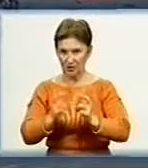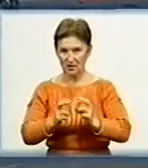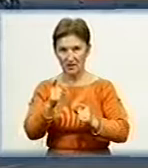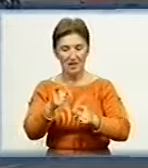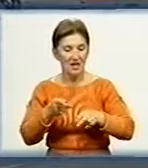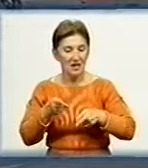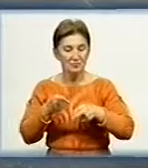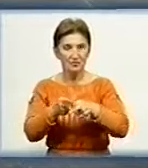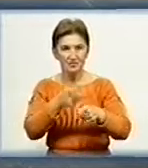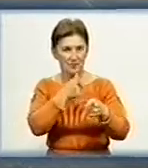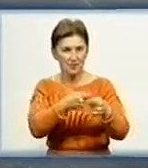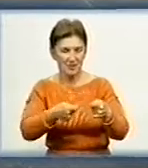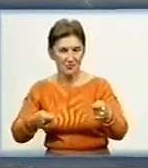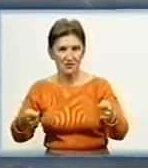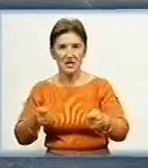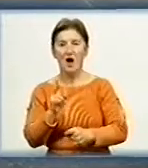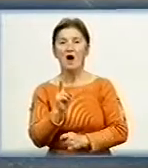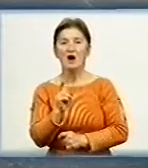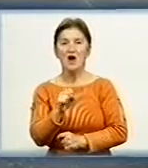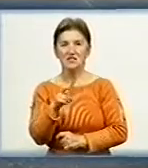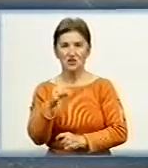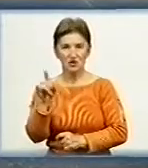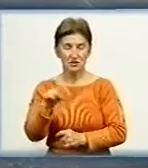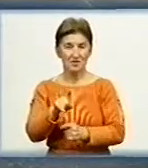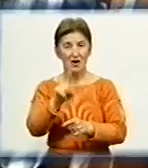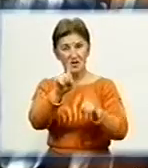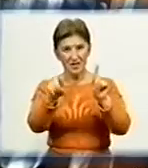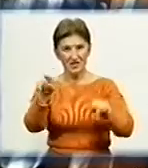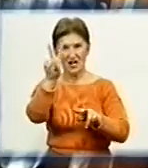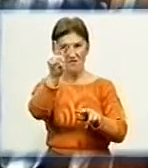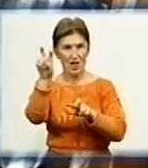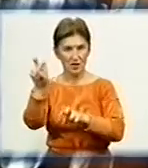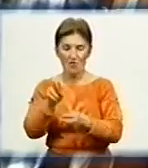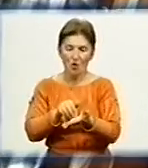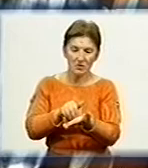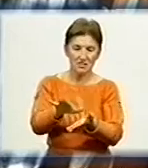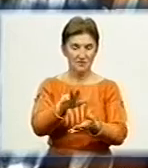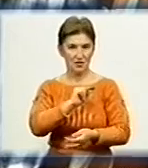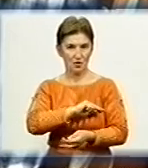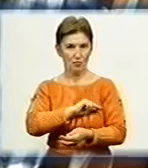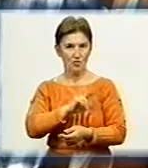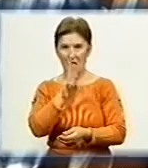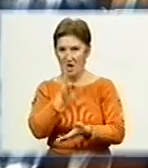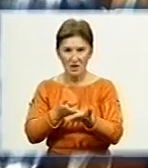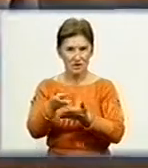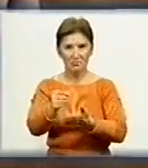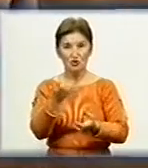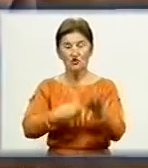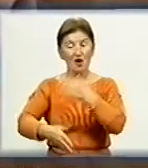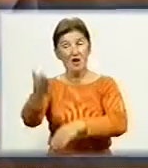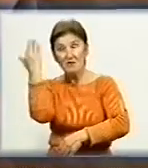посадовці. Відтак, компанії-підрядники відмовляються виконувати роботи, доки їм не заплатять. З минулого року їм заборгували